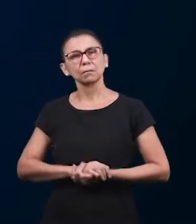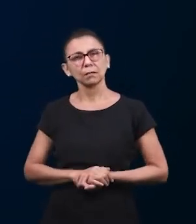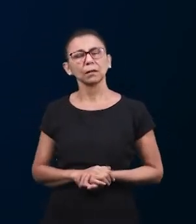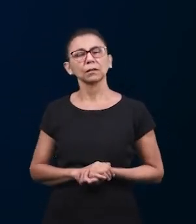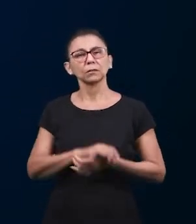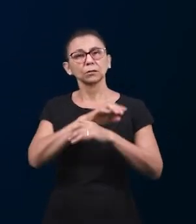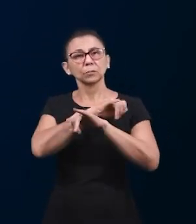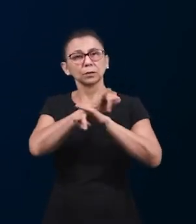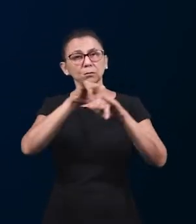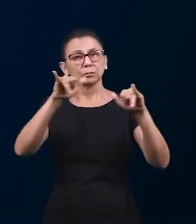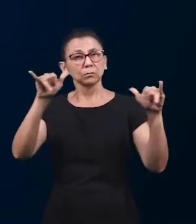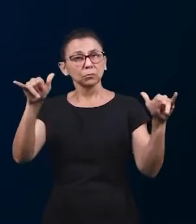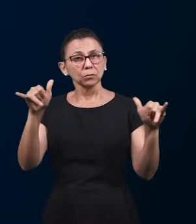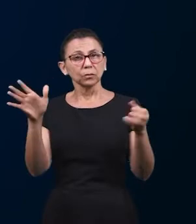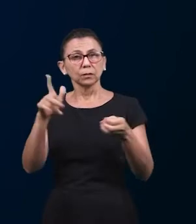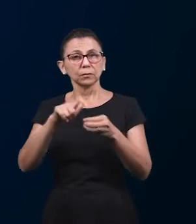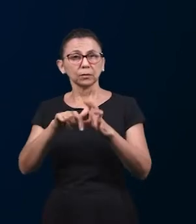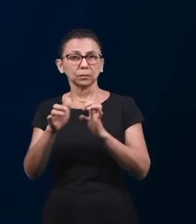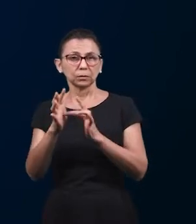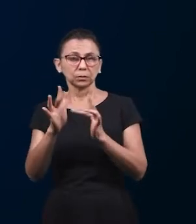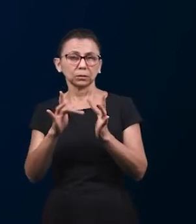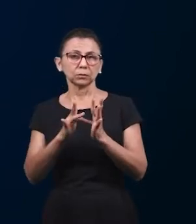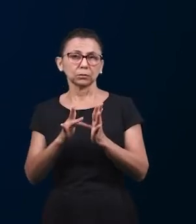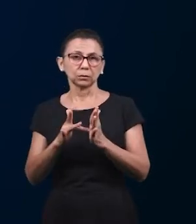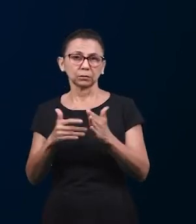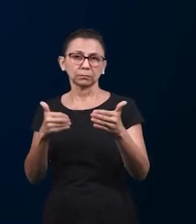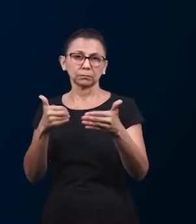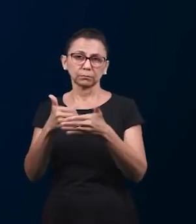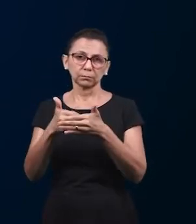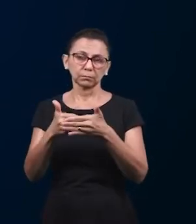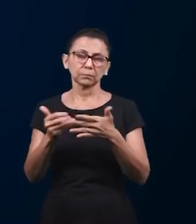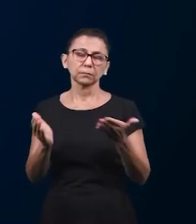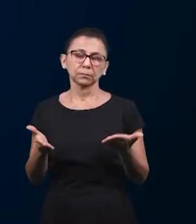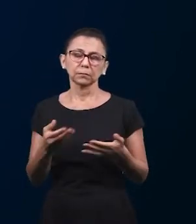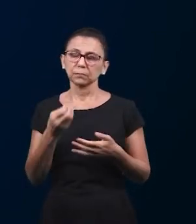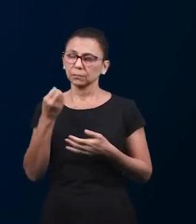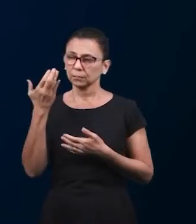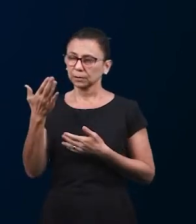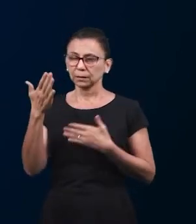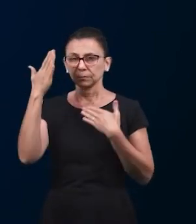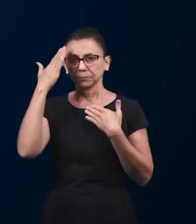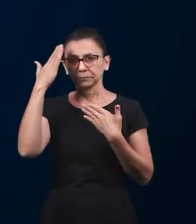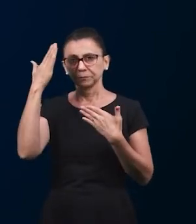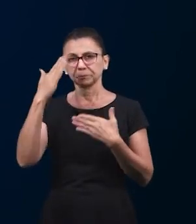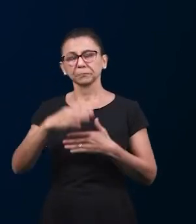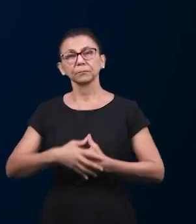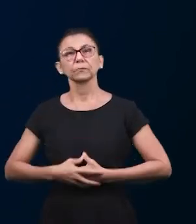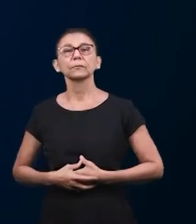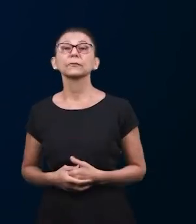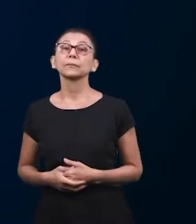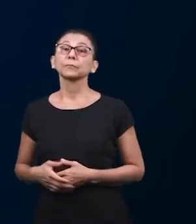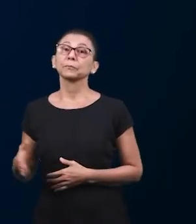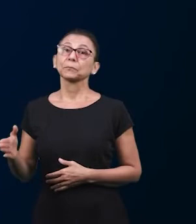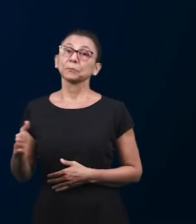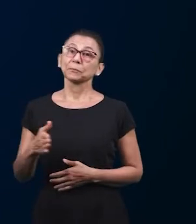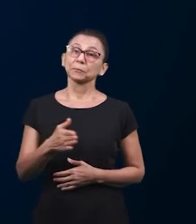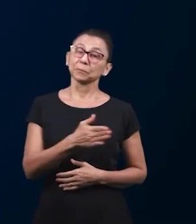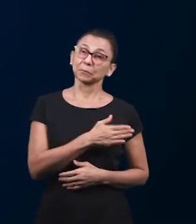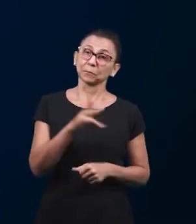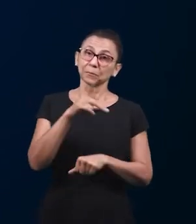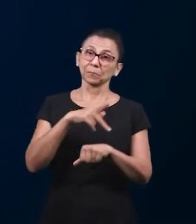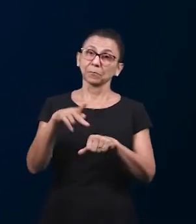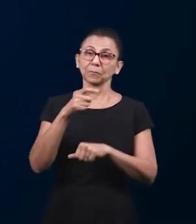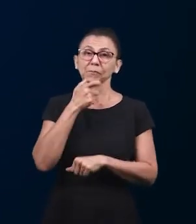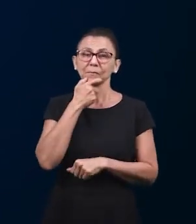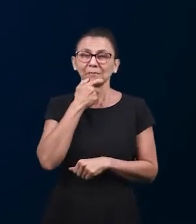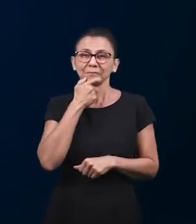линки, мы размещаем объявления в социальных сетях и делимся этим словом.